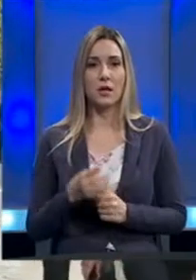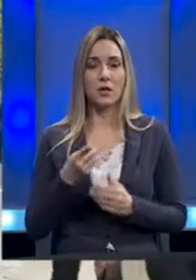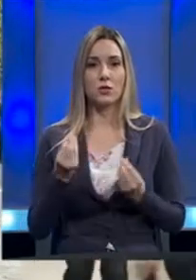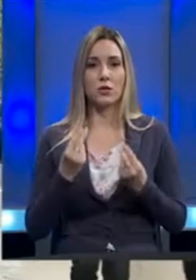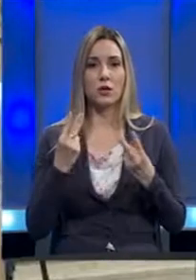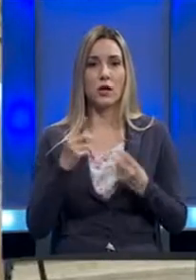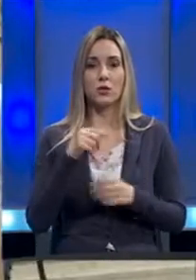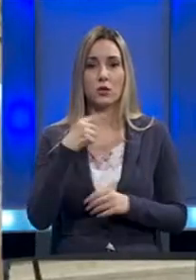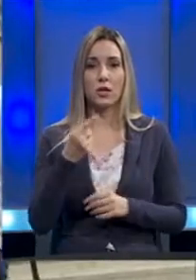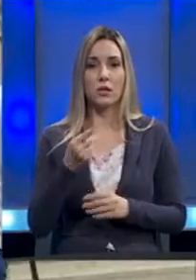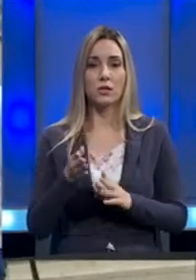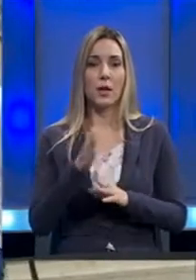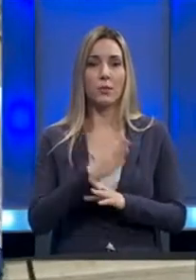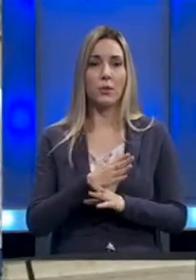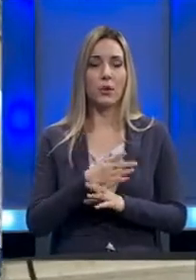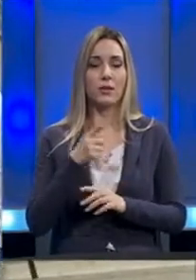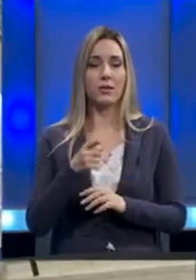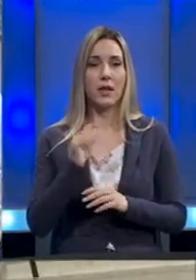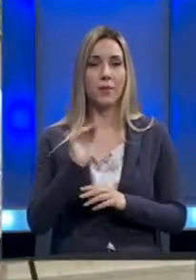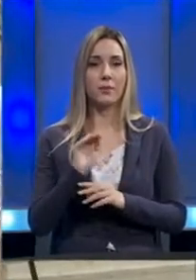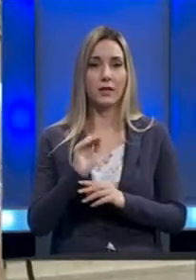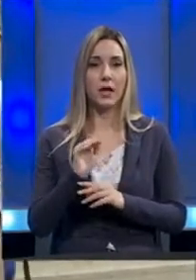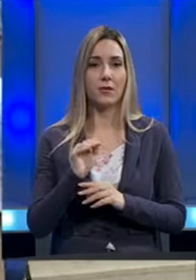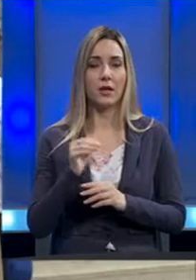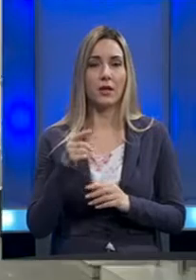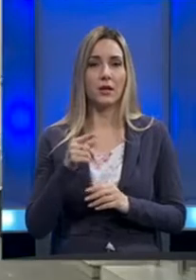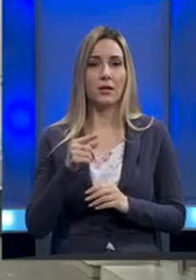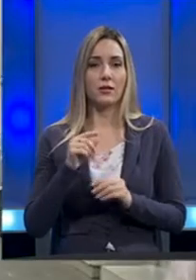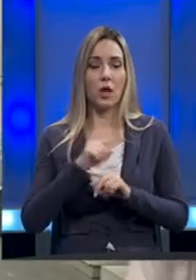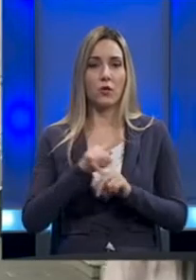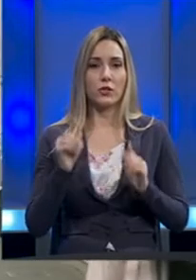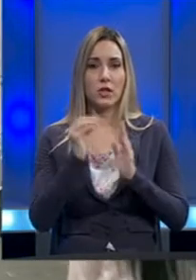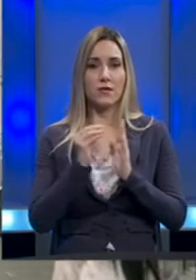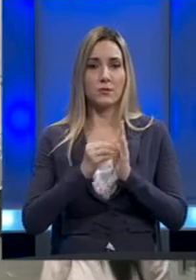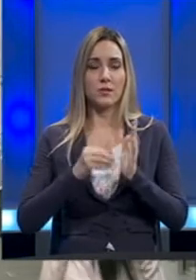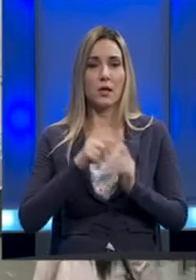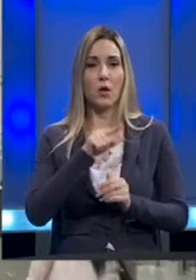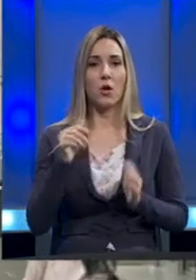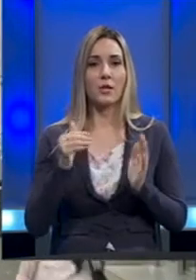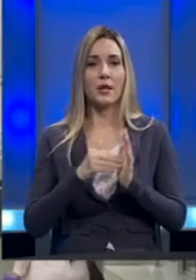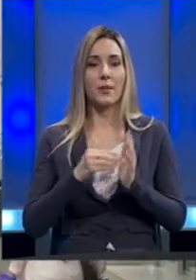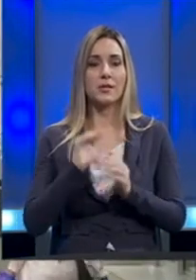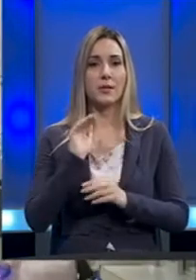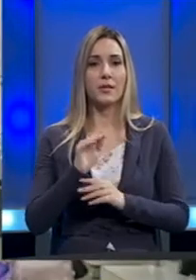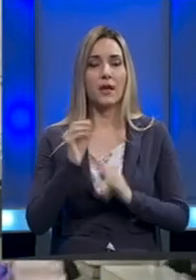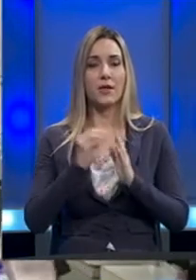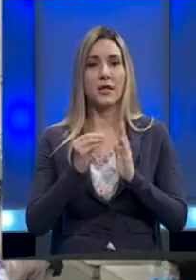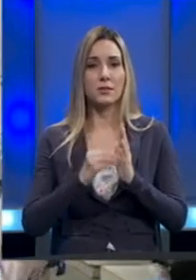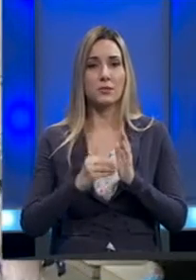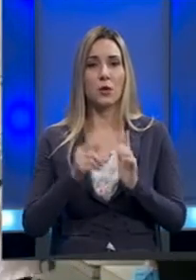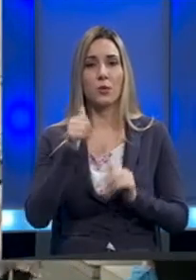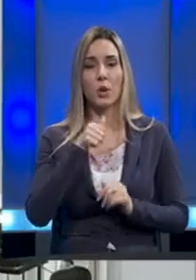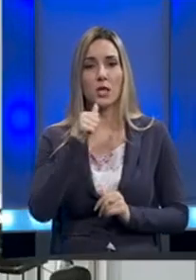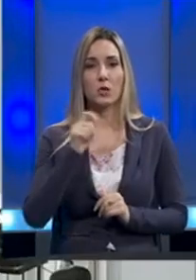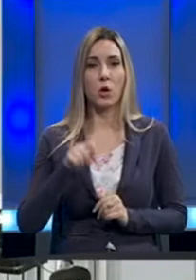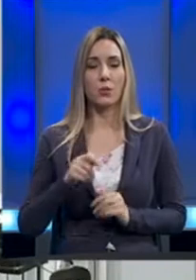je važno reći jeste da pored te prijavi na uvrštavanje na spisak, oni trebaju da se prijavi na spisak u poredskoj